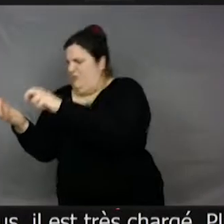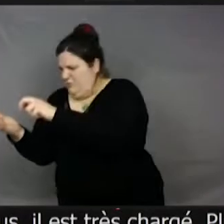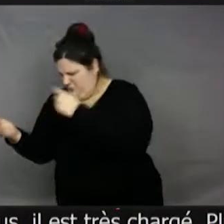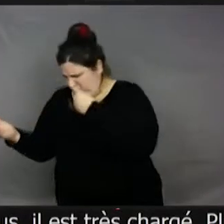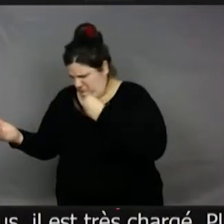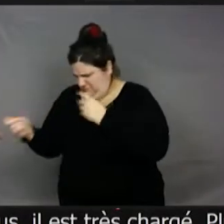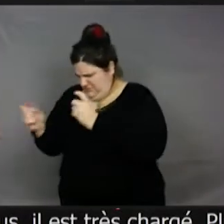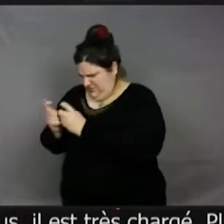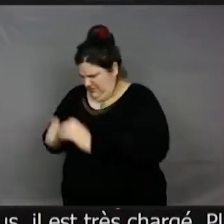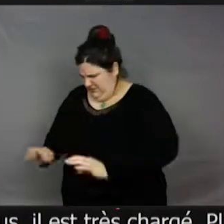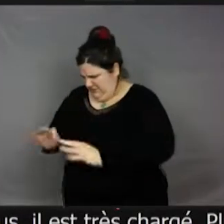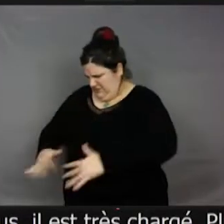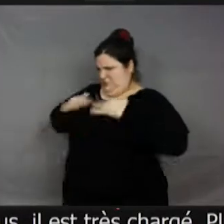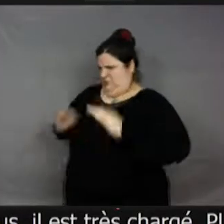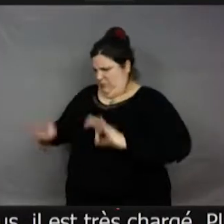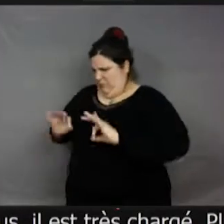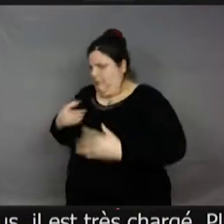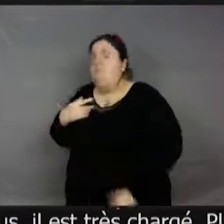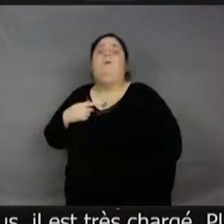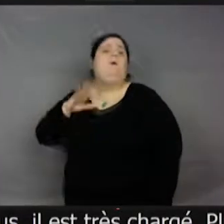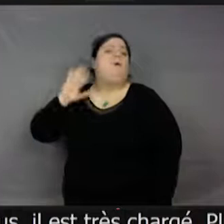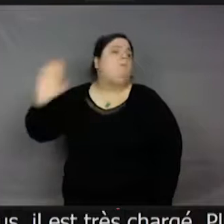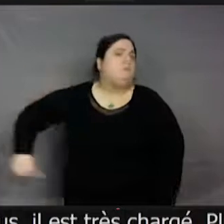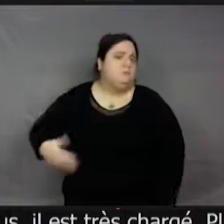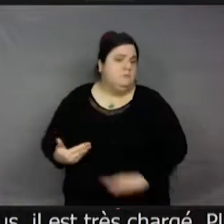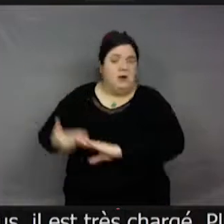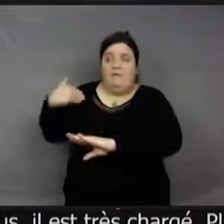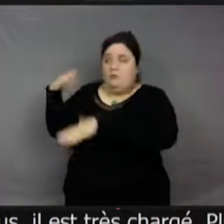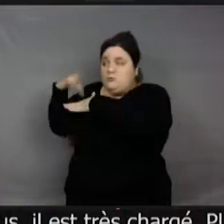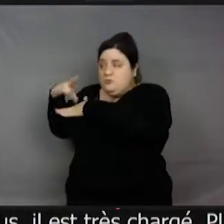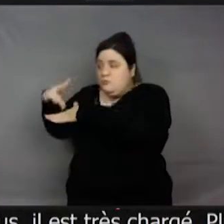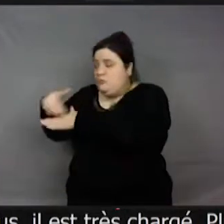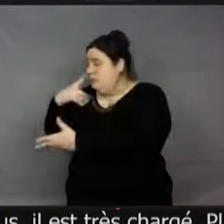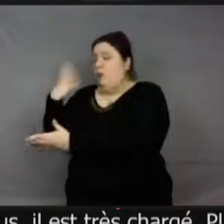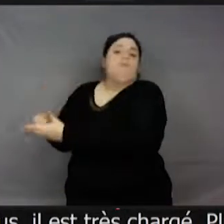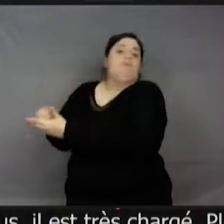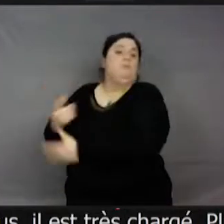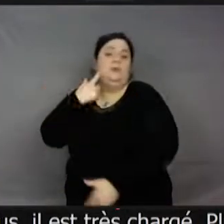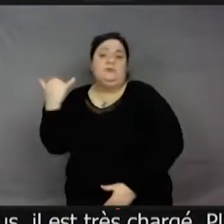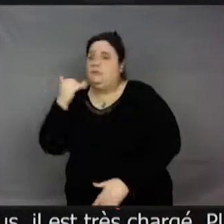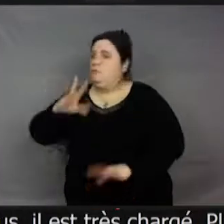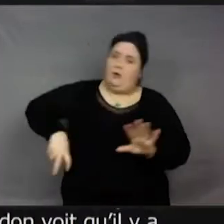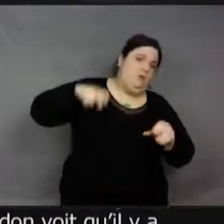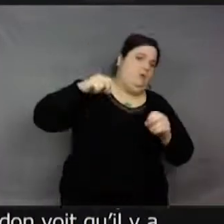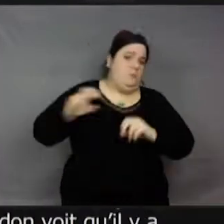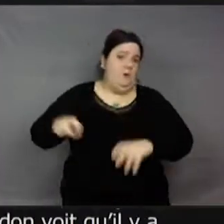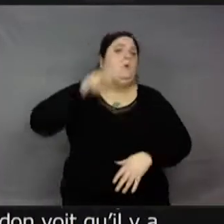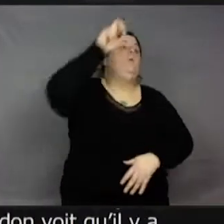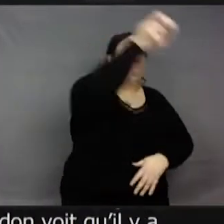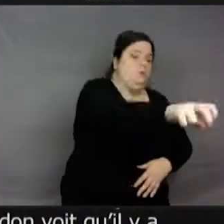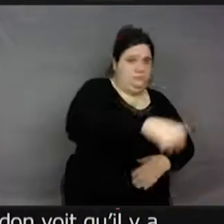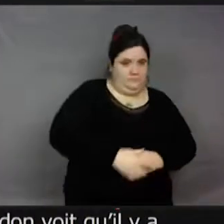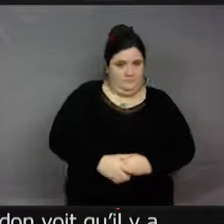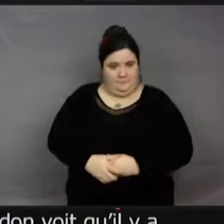ça permet au bourdon de dépenser moins d'énergie, à farfouiller dans la fleur, chercher du nectar. Il a senti, grâce à l'électricité statique qui était moins